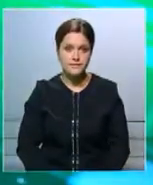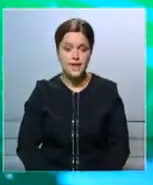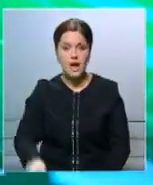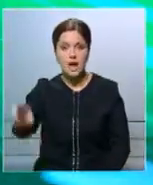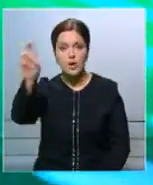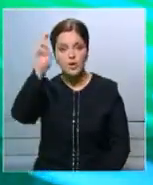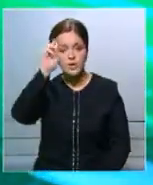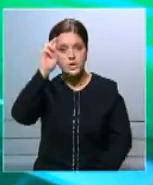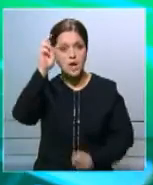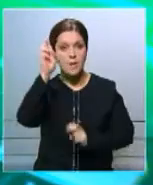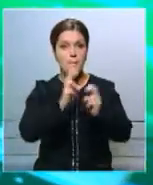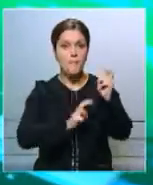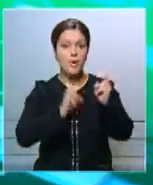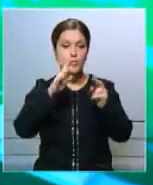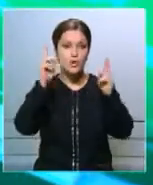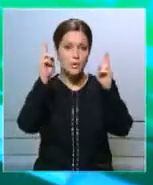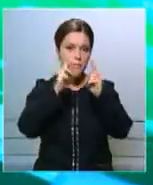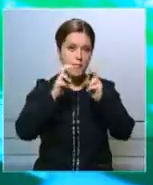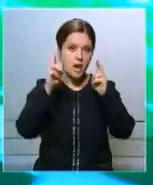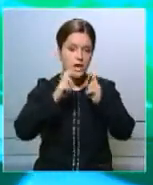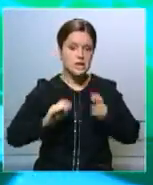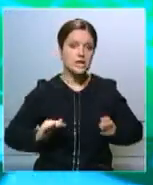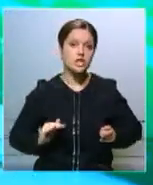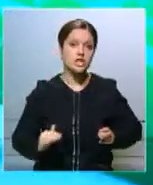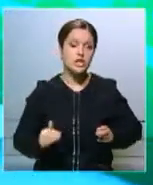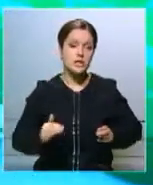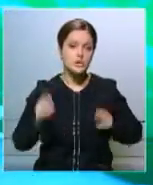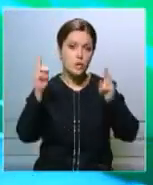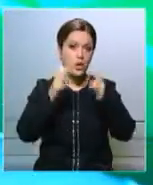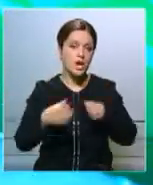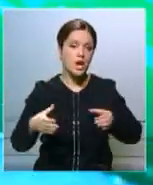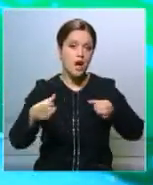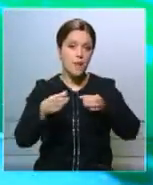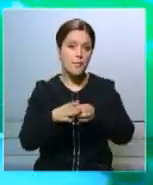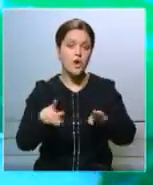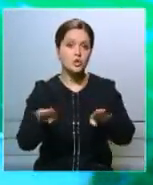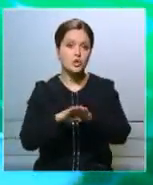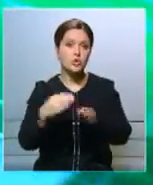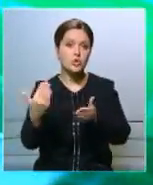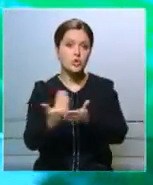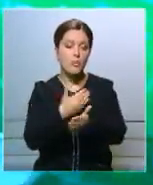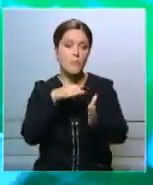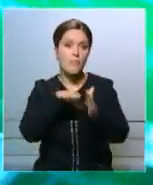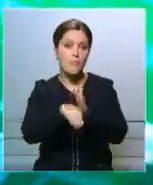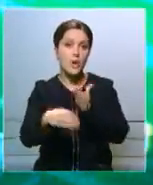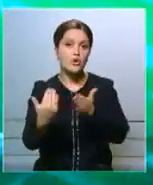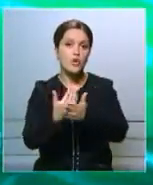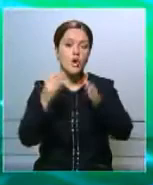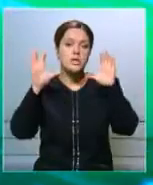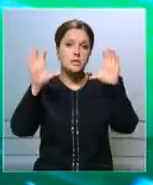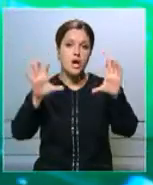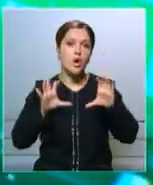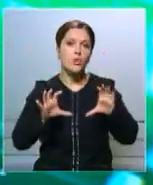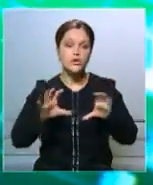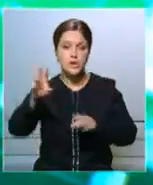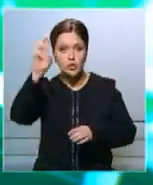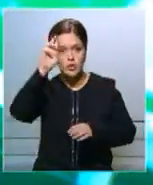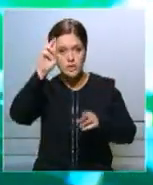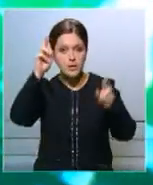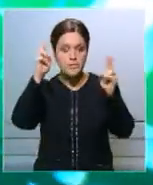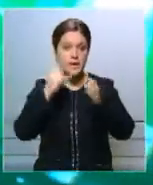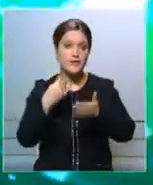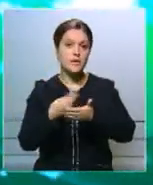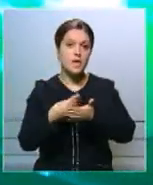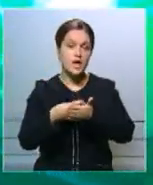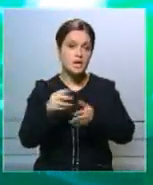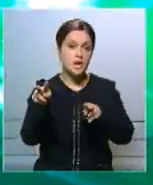Государственные предприятия будут проверять частные аудиторские компании. Такое новшество предусмотрено в новом законе о государственном аудите